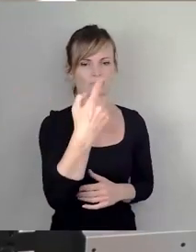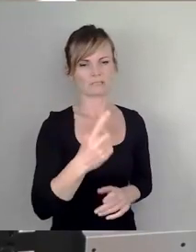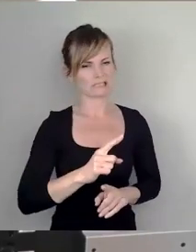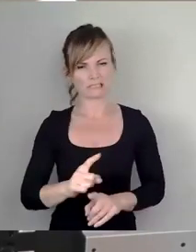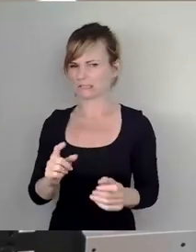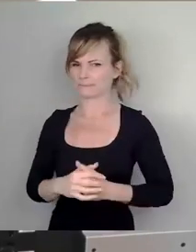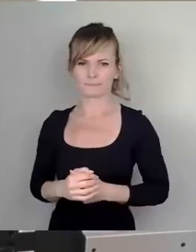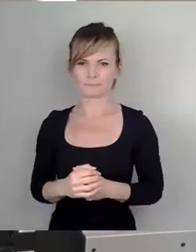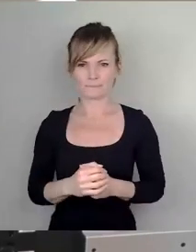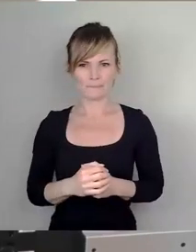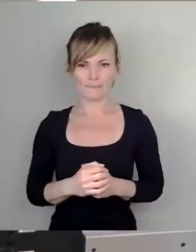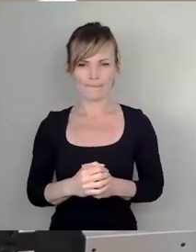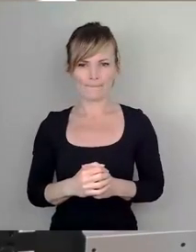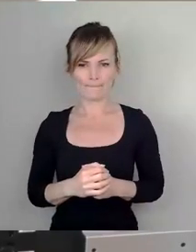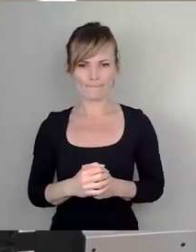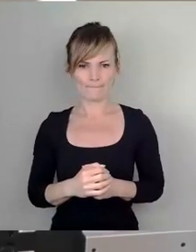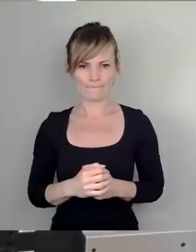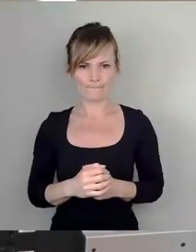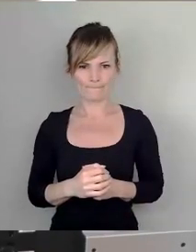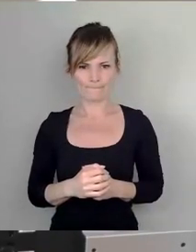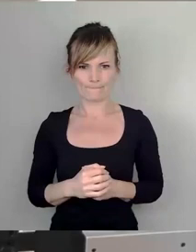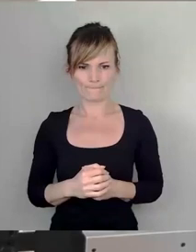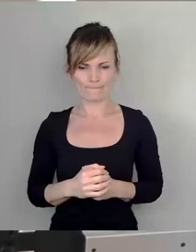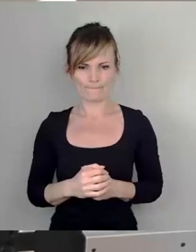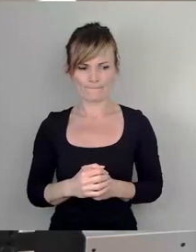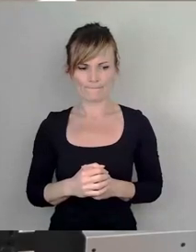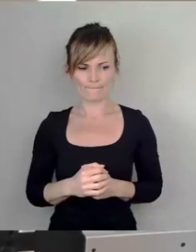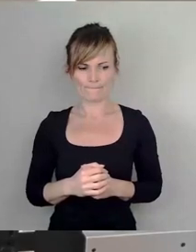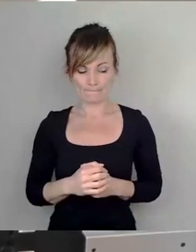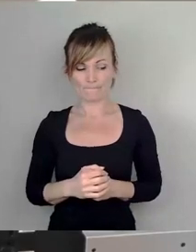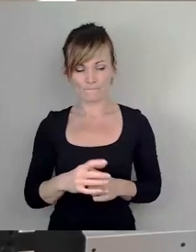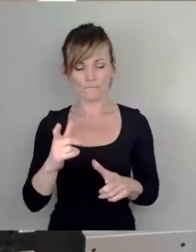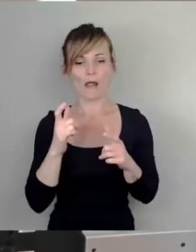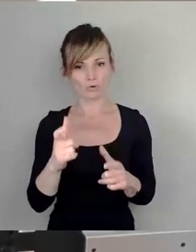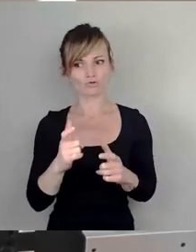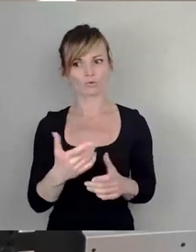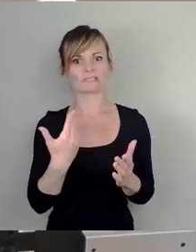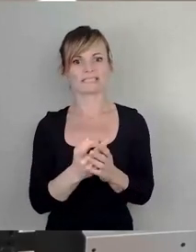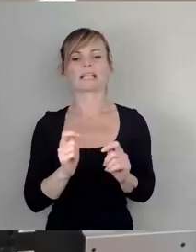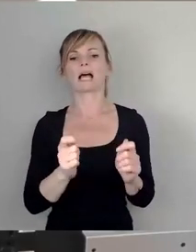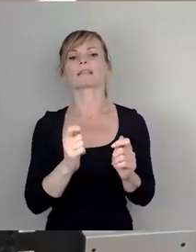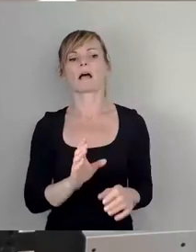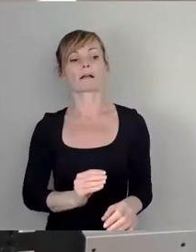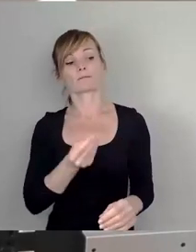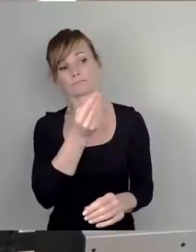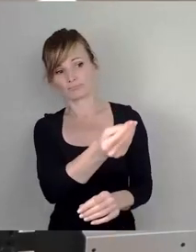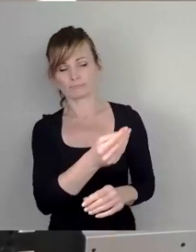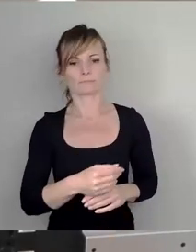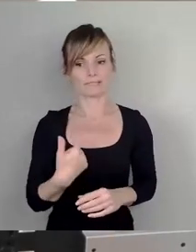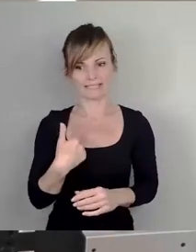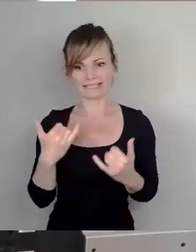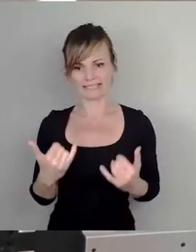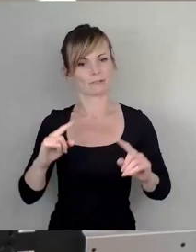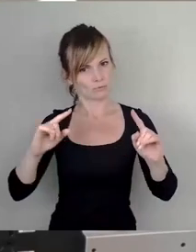Wir haben den Antrag im Ausschuss eingebracht, den bringe ich jetzt an dieser Stelle nochmal. Wir haben mittlerweile seit fast